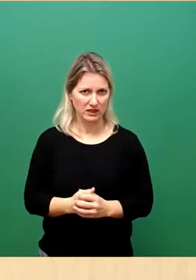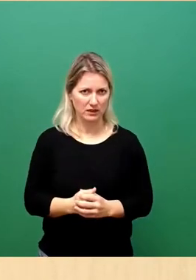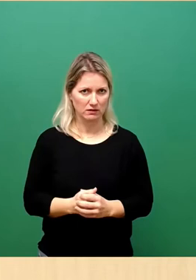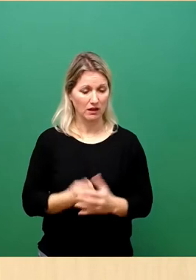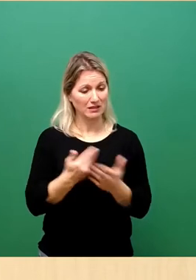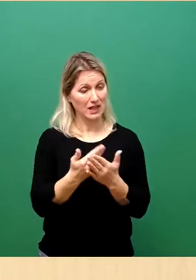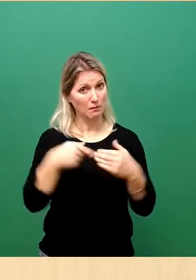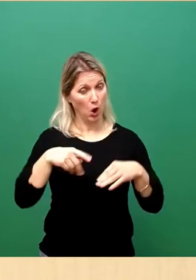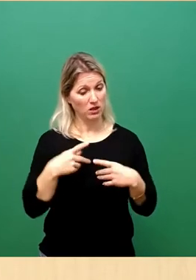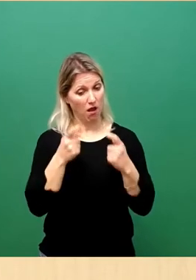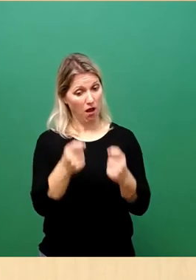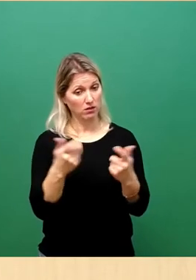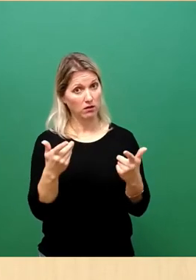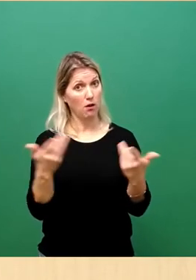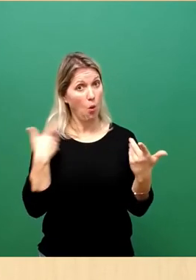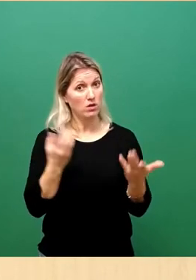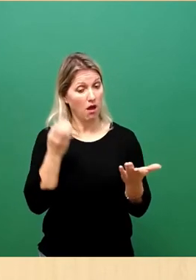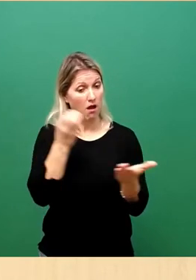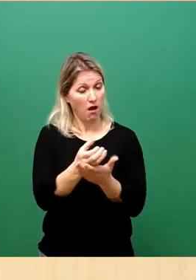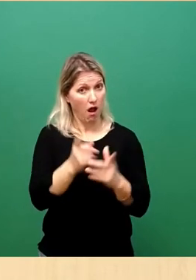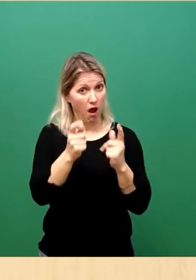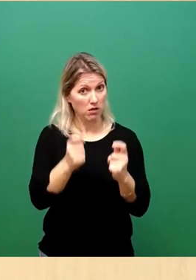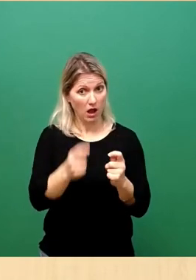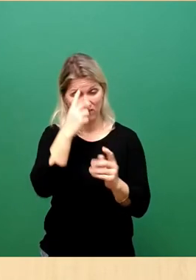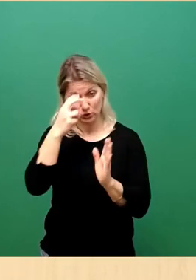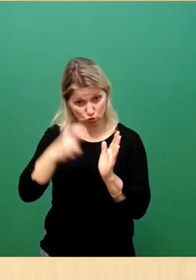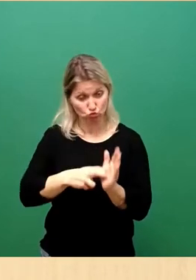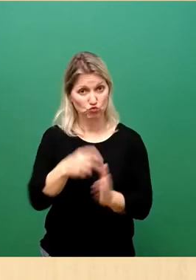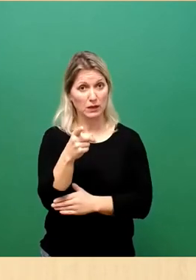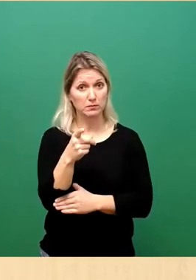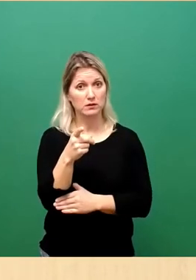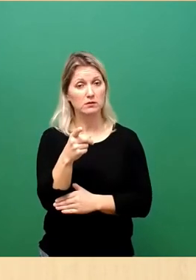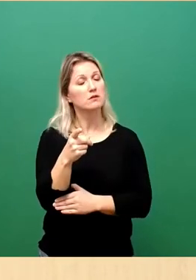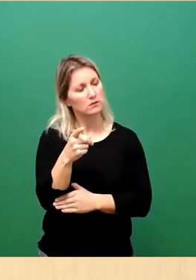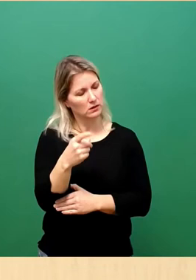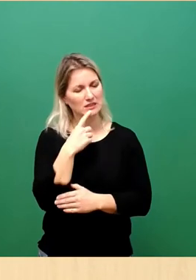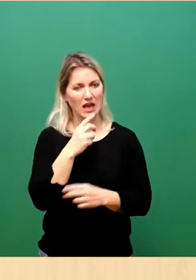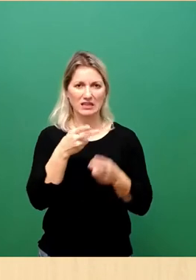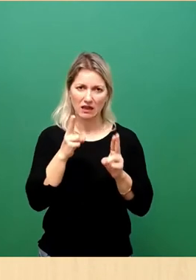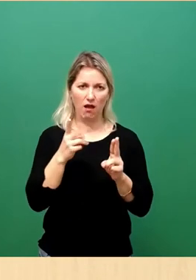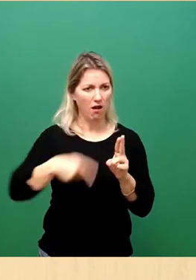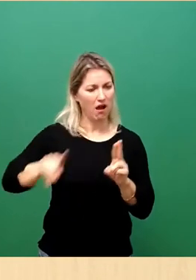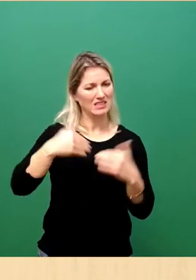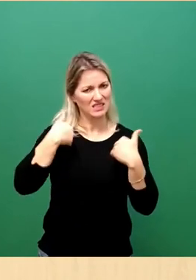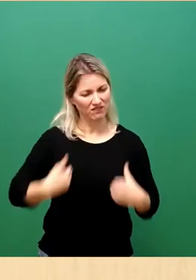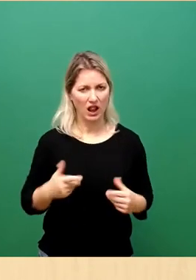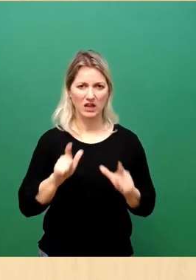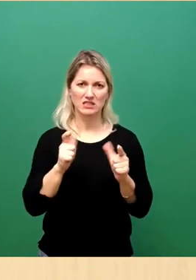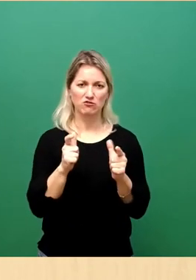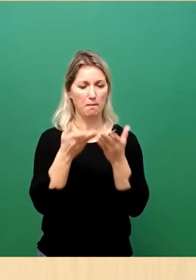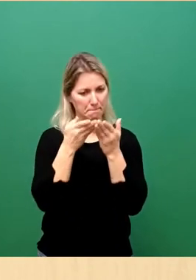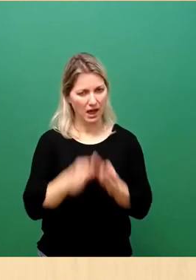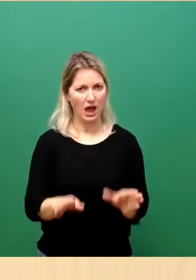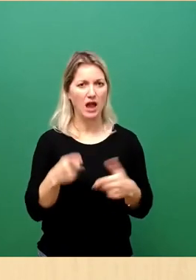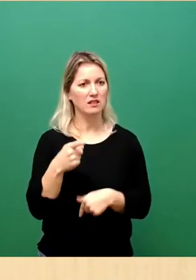Ersetzungshandtag, Änderungshandtag zugestimmt werden, Ich kann Sie versichern, dass die Zivilgesellschaft bereit ist, uns einen Beitrag leisten wird,